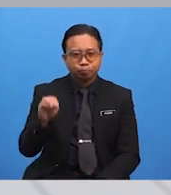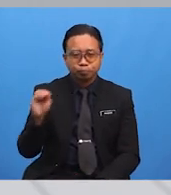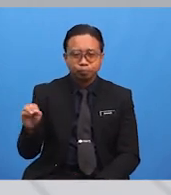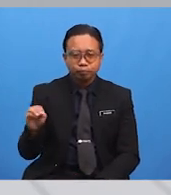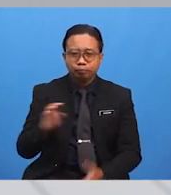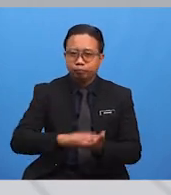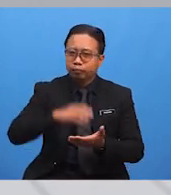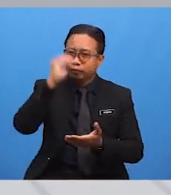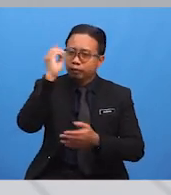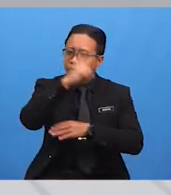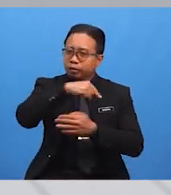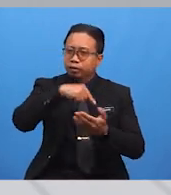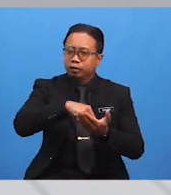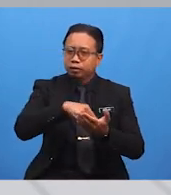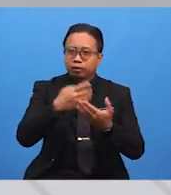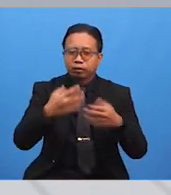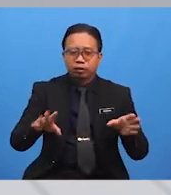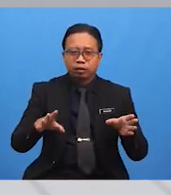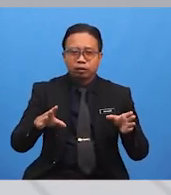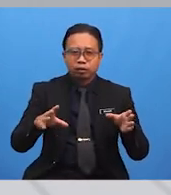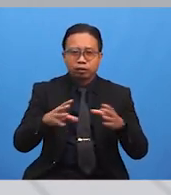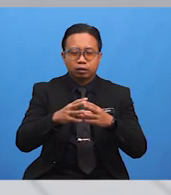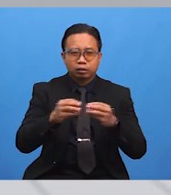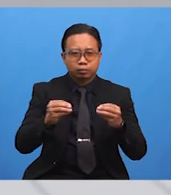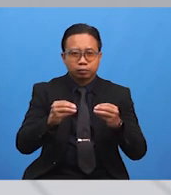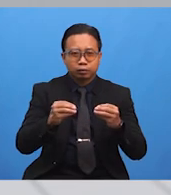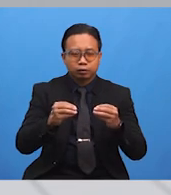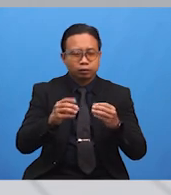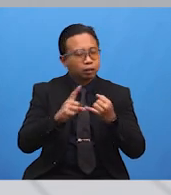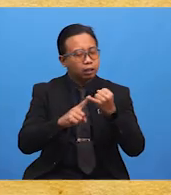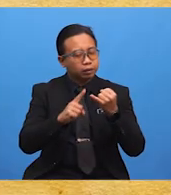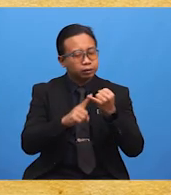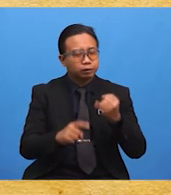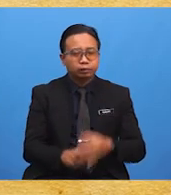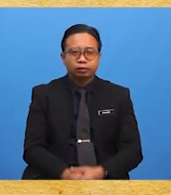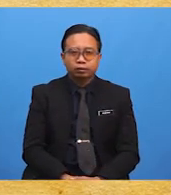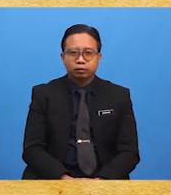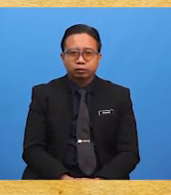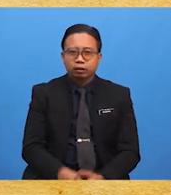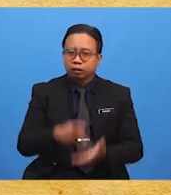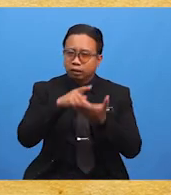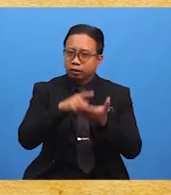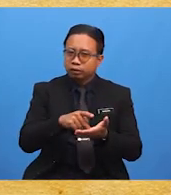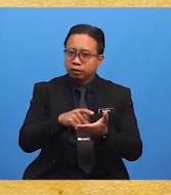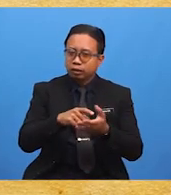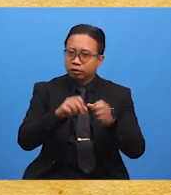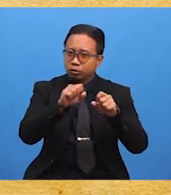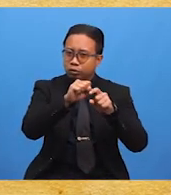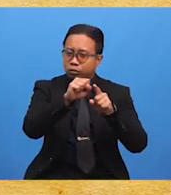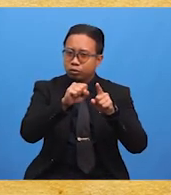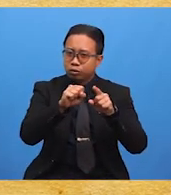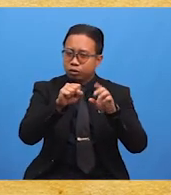pelajaran kita hari ini telah pun sampai ke bahagian yang terakhir, iaitu kesan sosial kelima